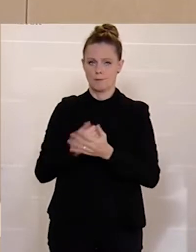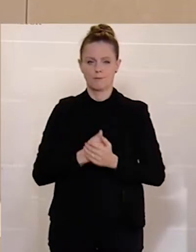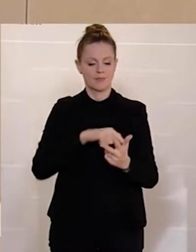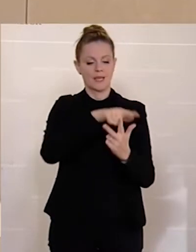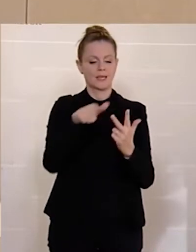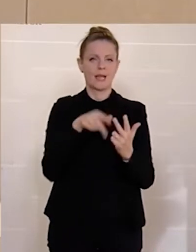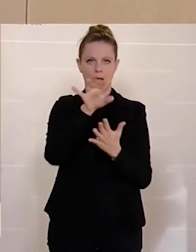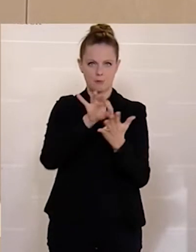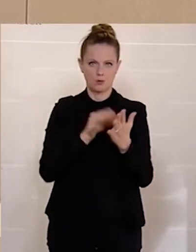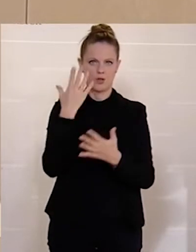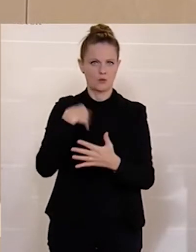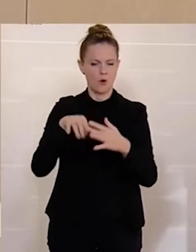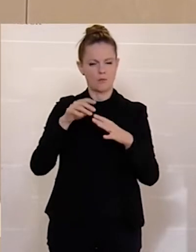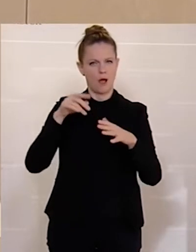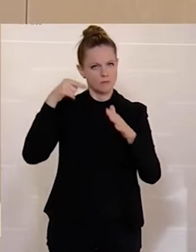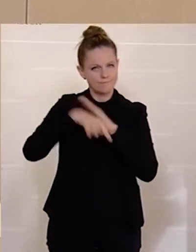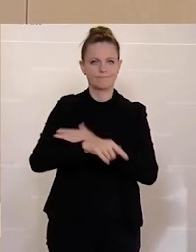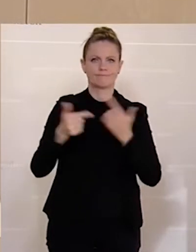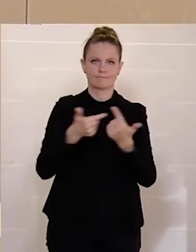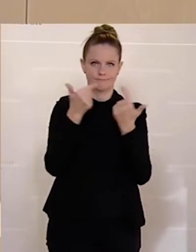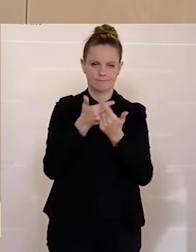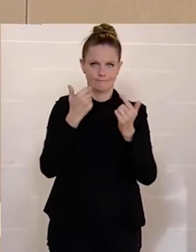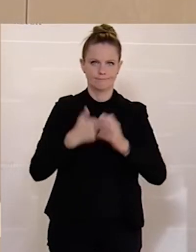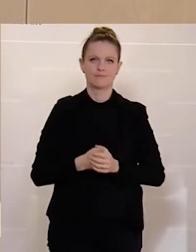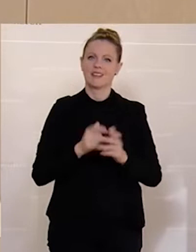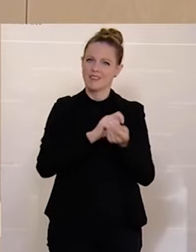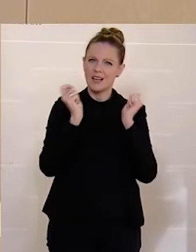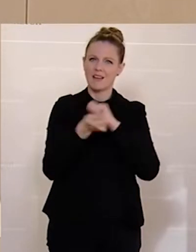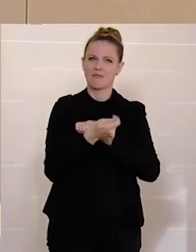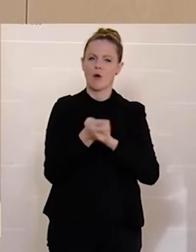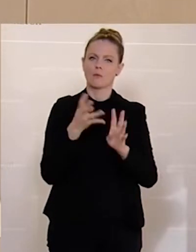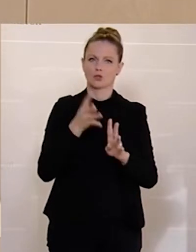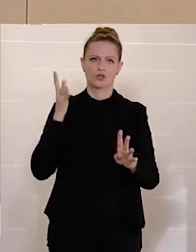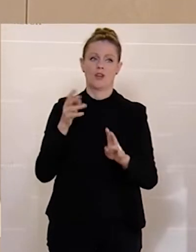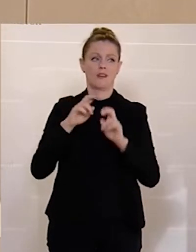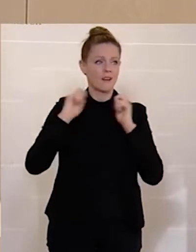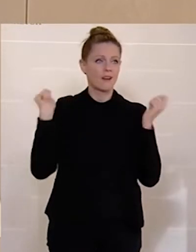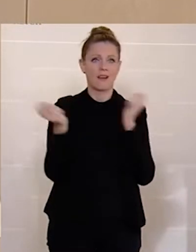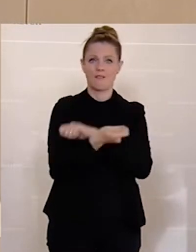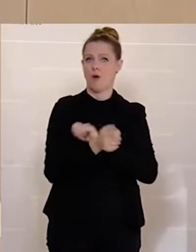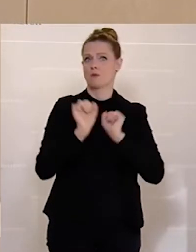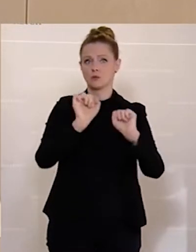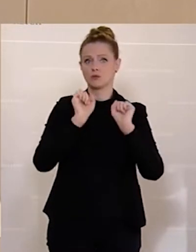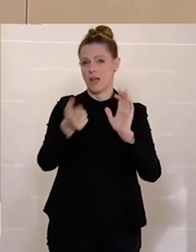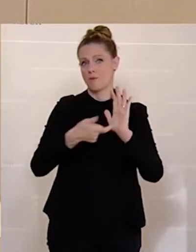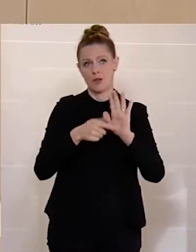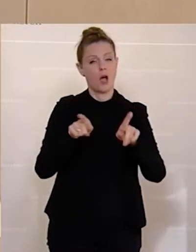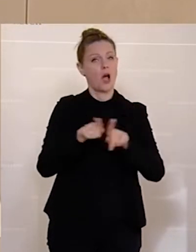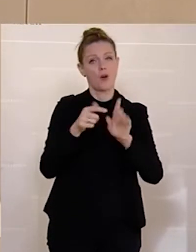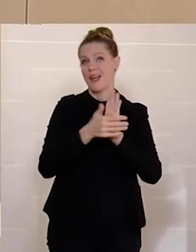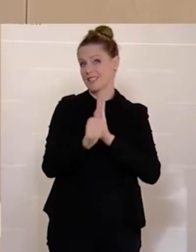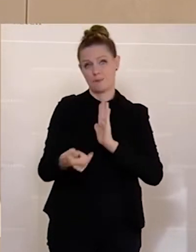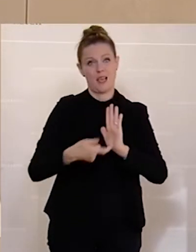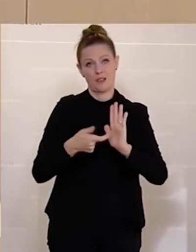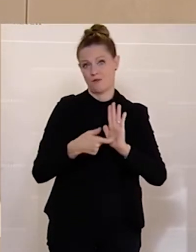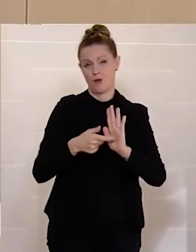genauer eingehen. Ich fange mit dem Reformstau an. Und es sind die üblichen Reformen, die wir alle fordern und die die Experten auch immer alle fordern. Und ich